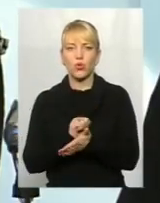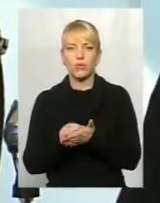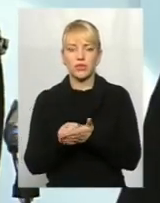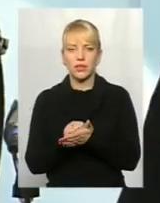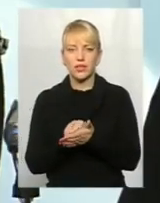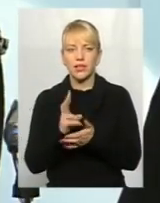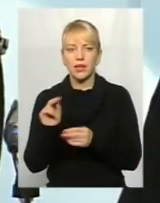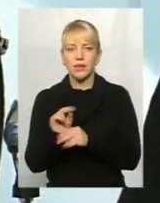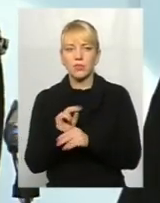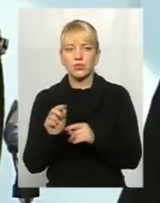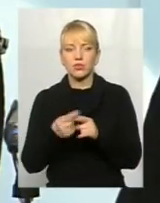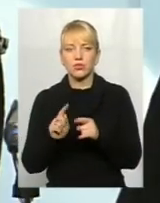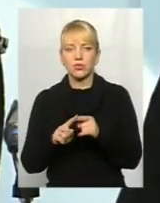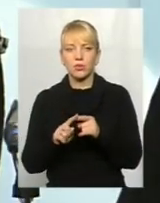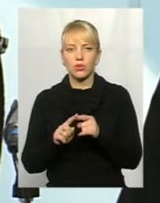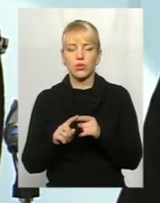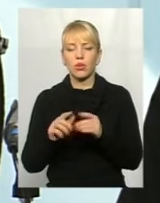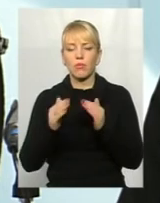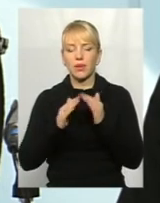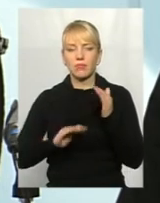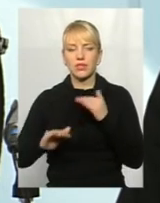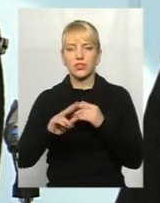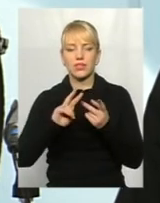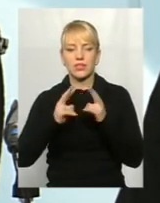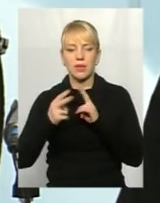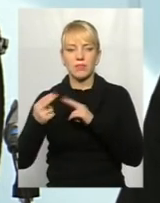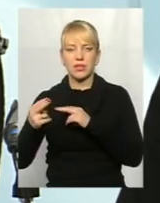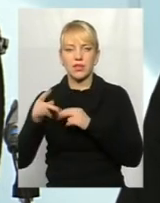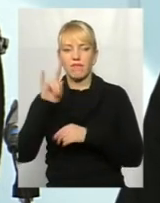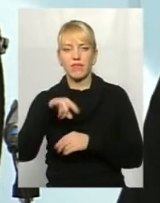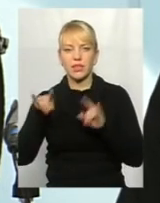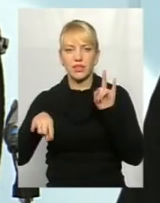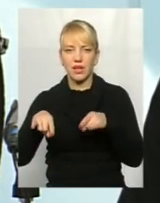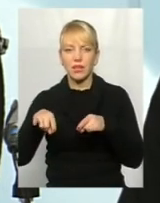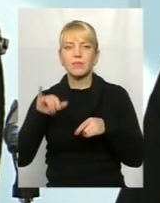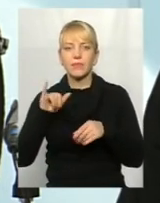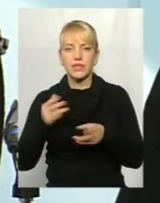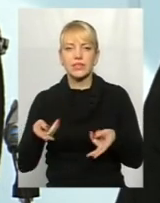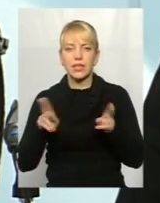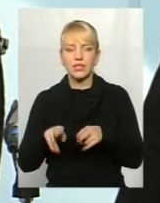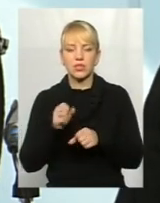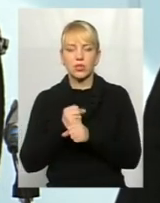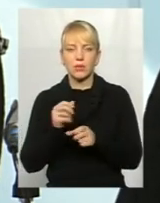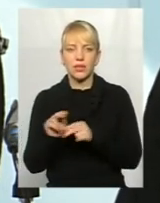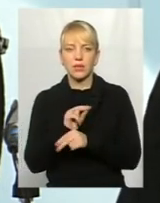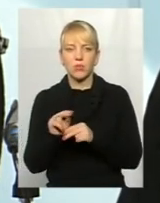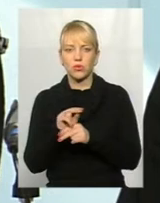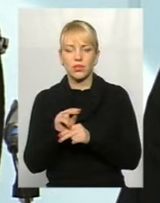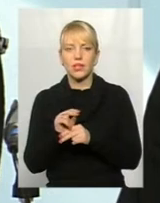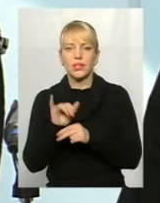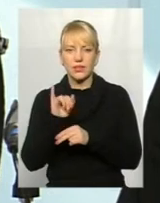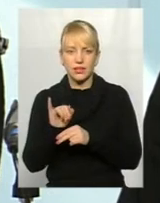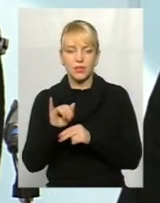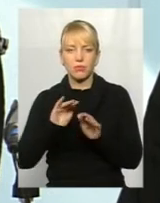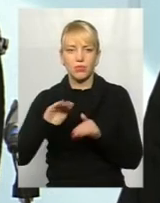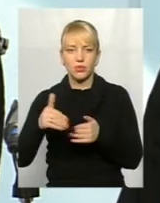ремонт цього приміщення, замінено вікна вже, залишається зробити отой ремонт, і потім